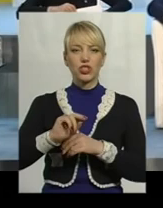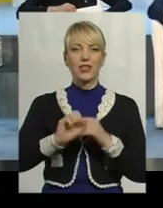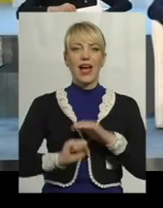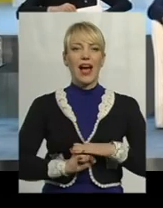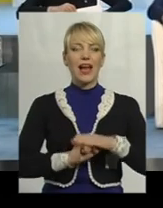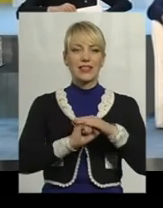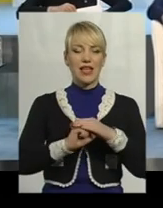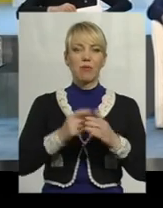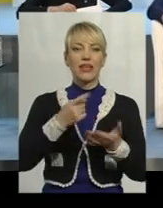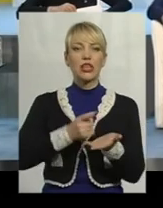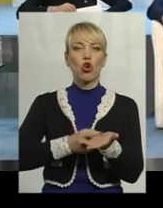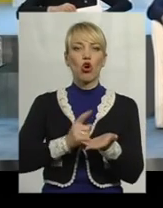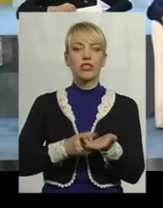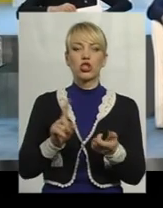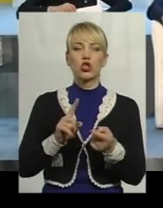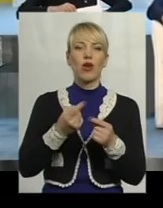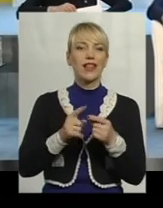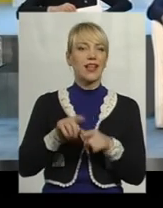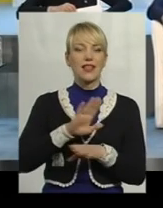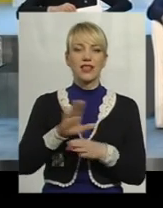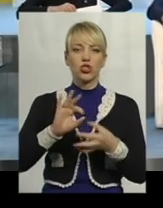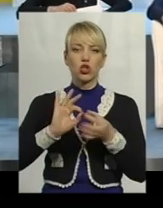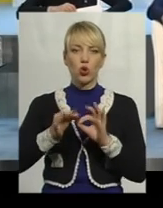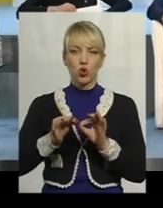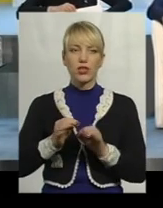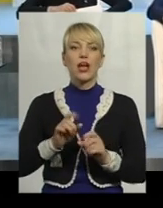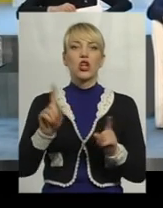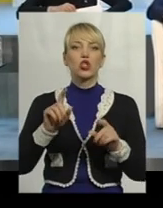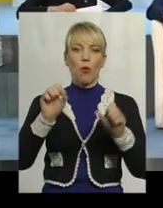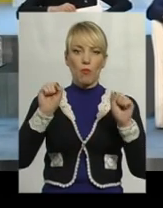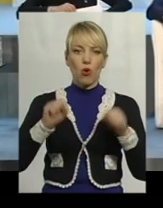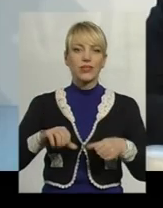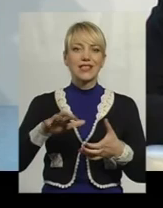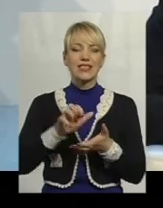не так страшно. І потрібно і можна займатися предпринимателем.